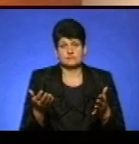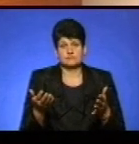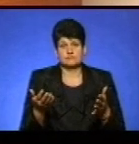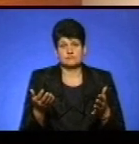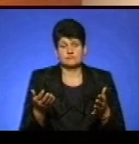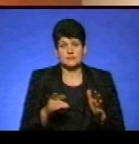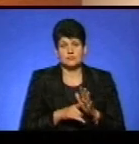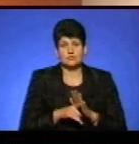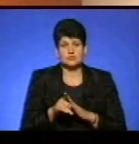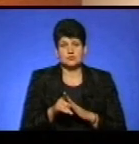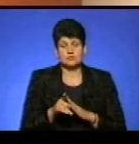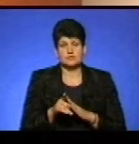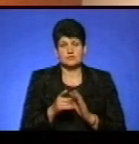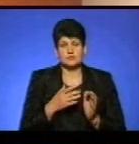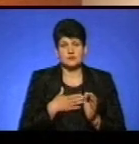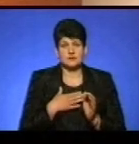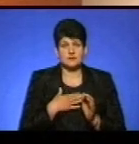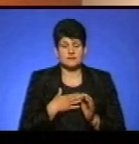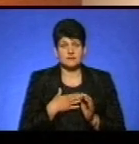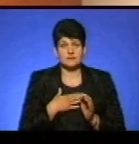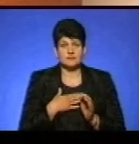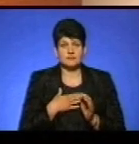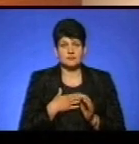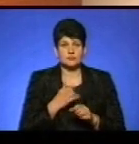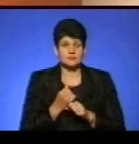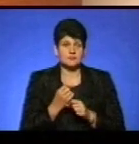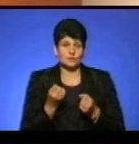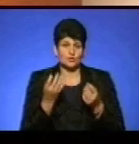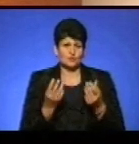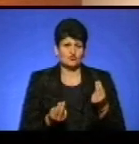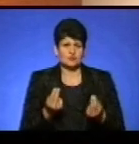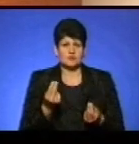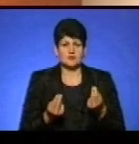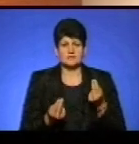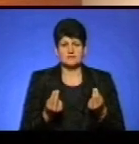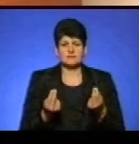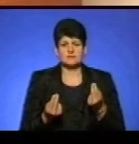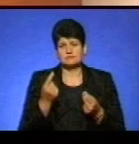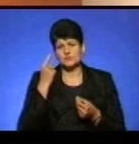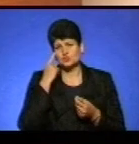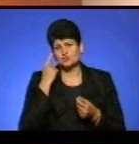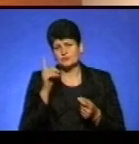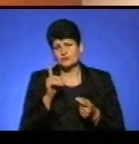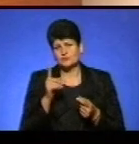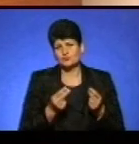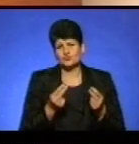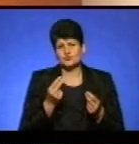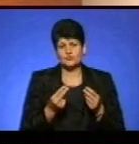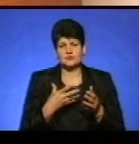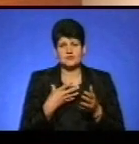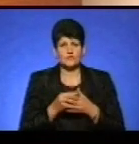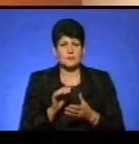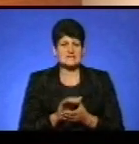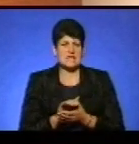Спочатку ця ідея зародилася як простий жарт. Думав, що пожартують на своїм